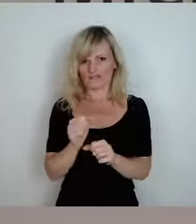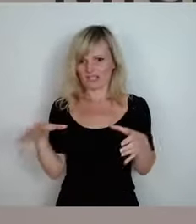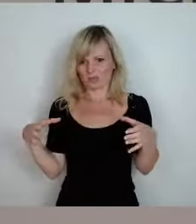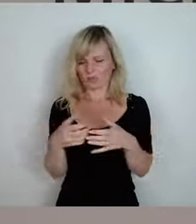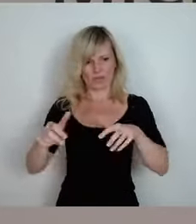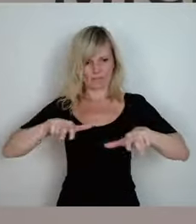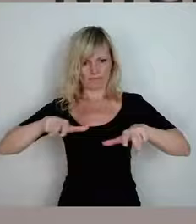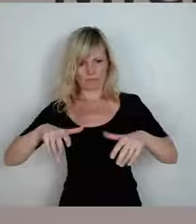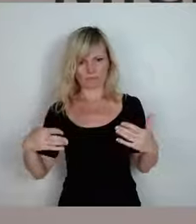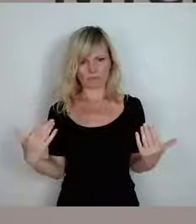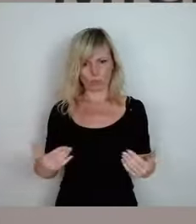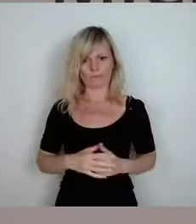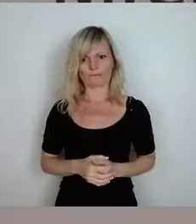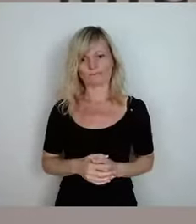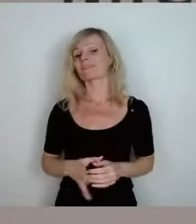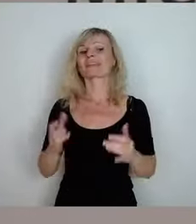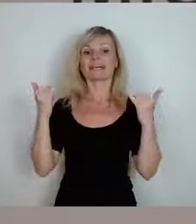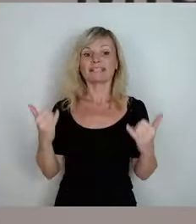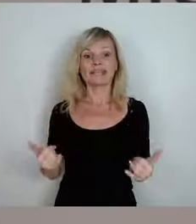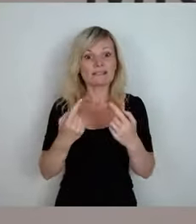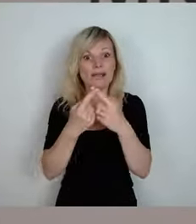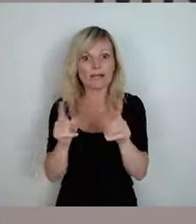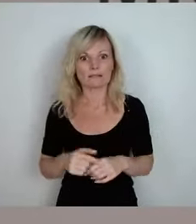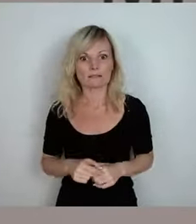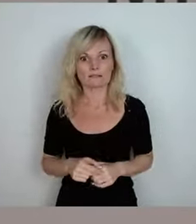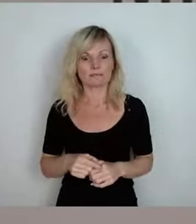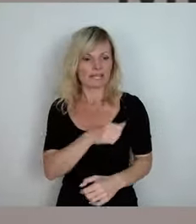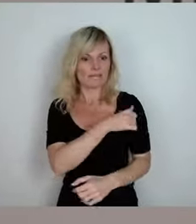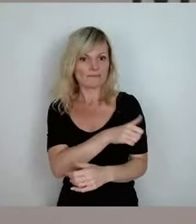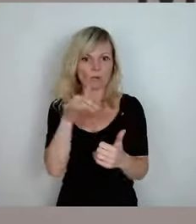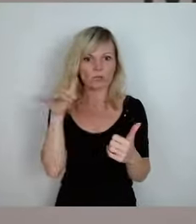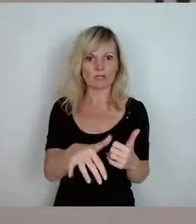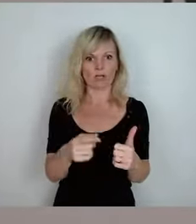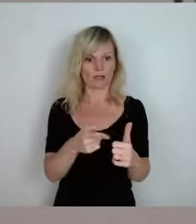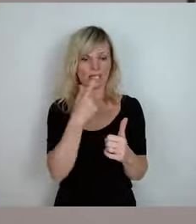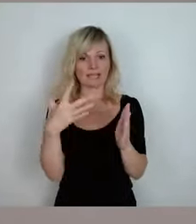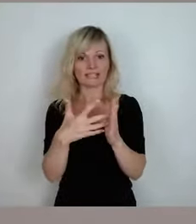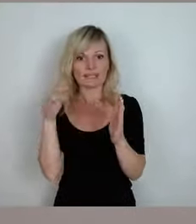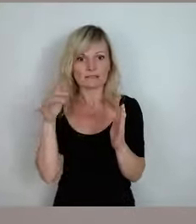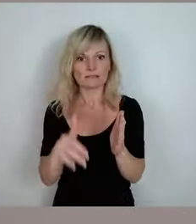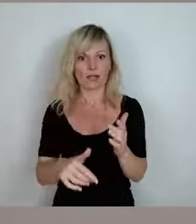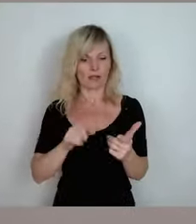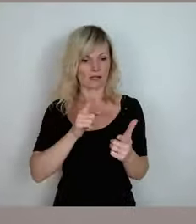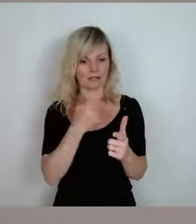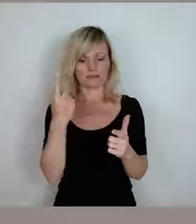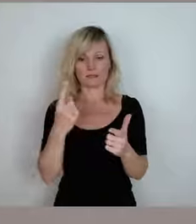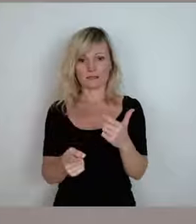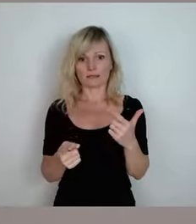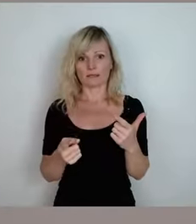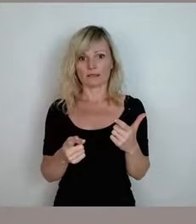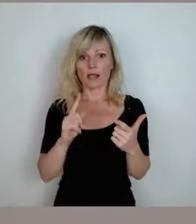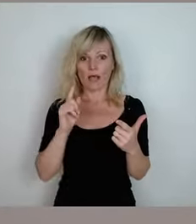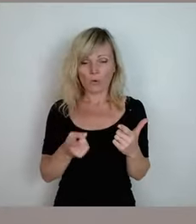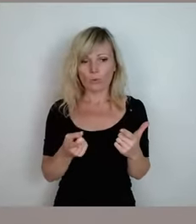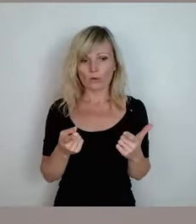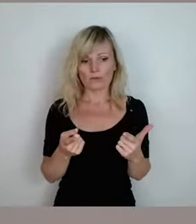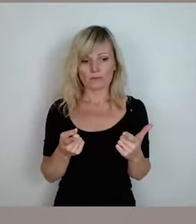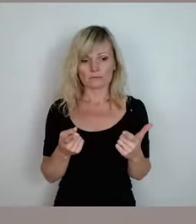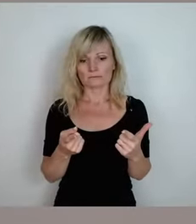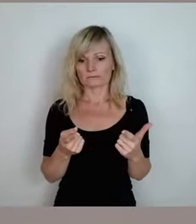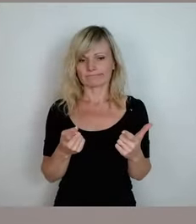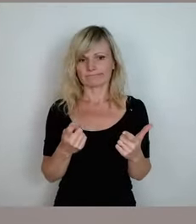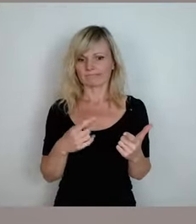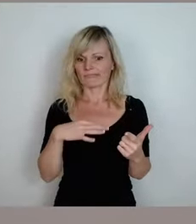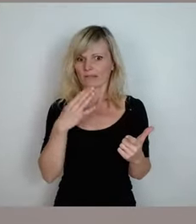jetzt sind die Dinge anders. Wir haben andere Instrumente. Wir haben Testen und wir haben Impfen und wir haben ja auch eine ganze Reihe von Genesenen